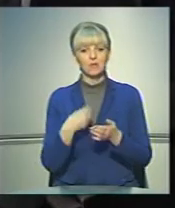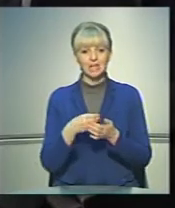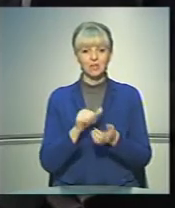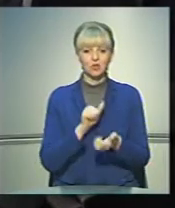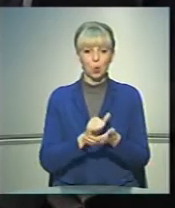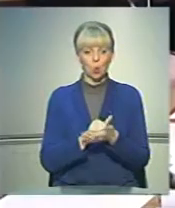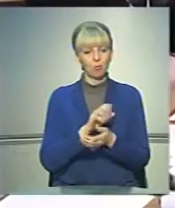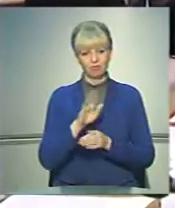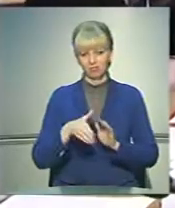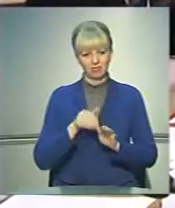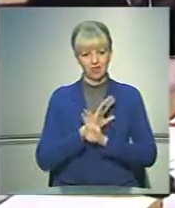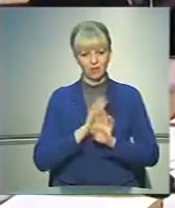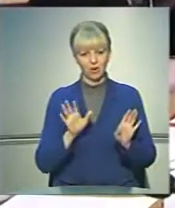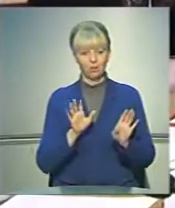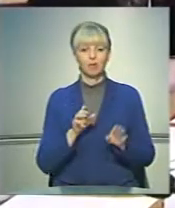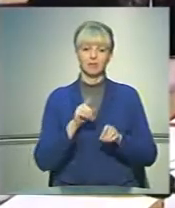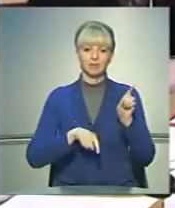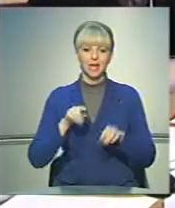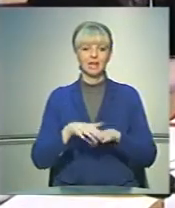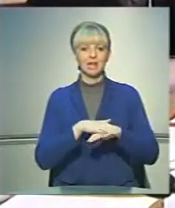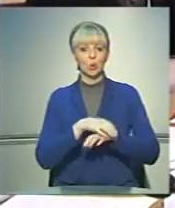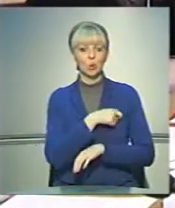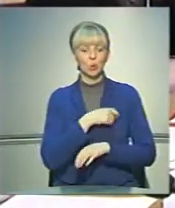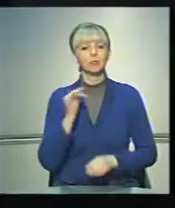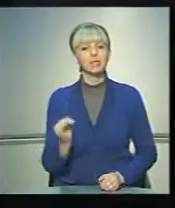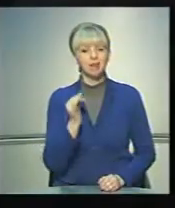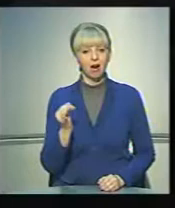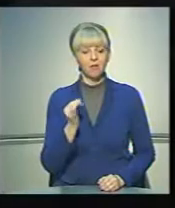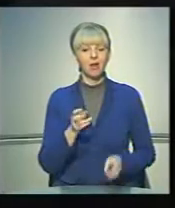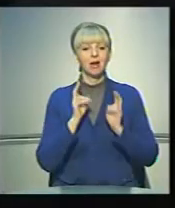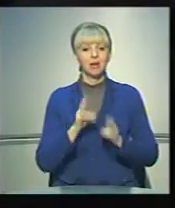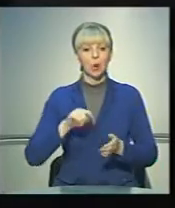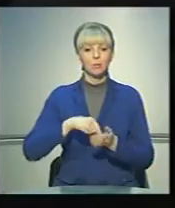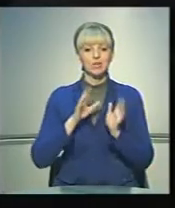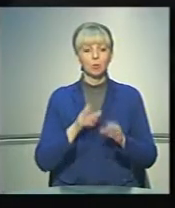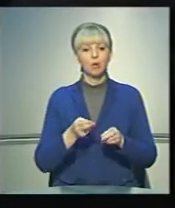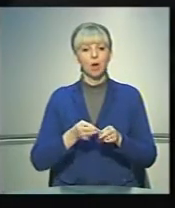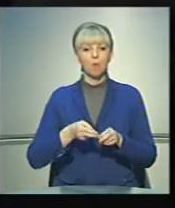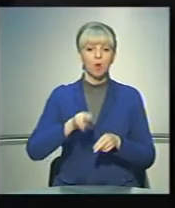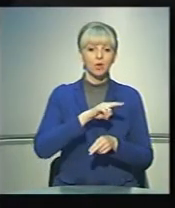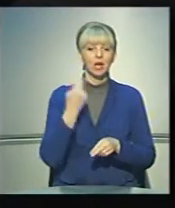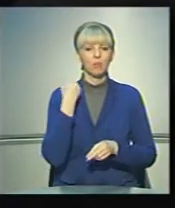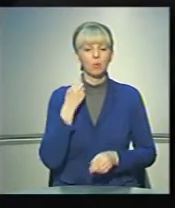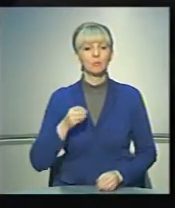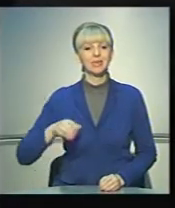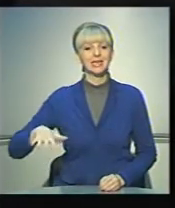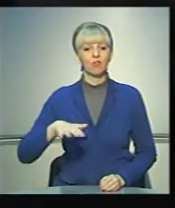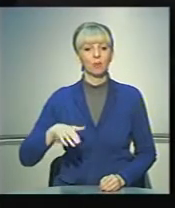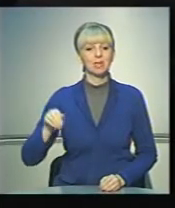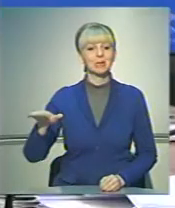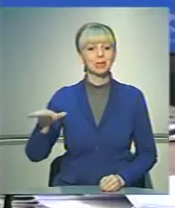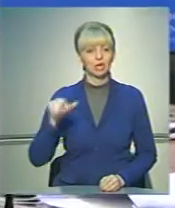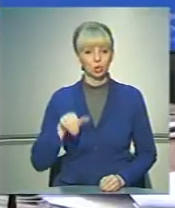документ не викликав. Однак деяких народних обранців цікавило, як місто буде повертати борг європейським кредиторам.